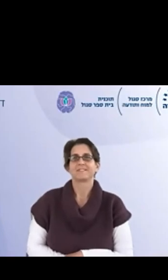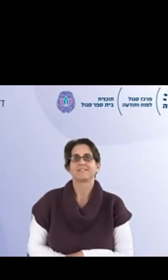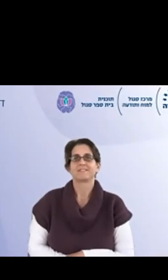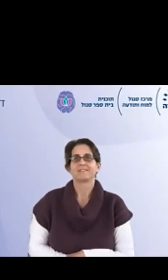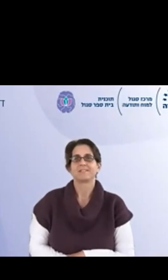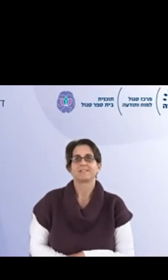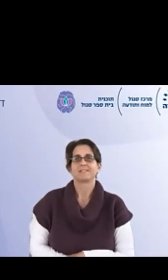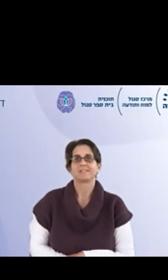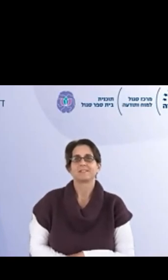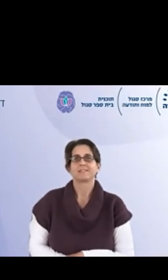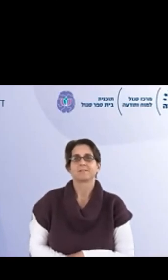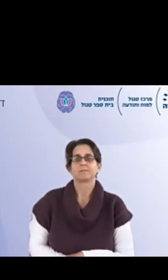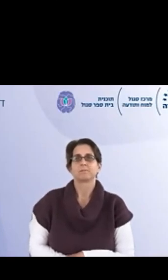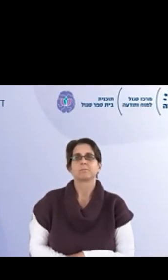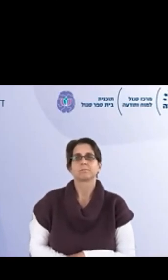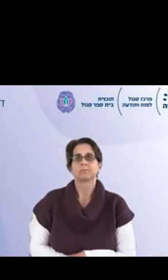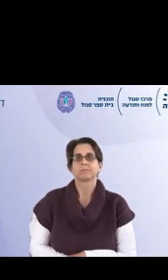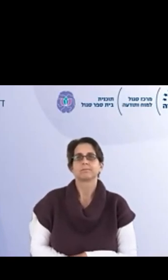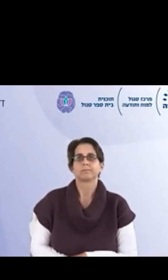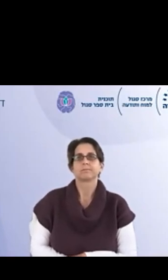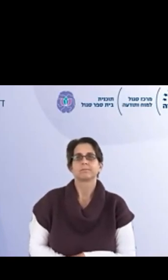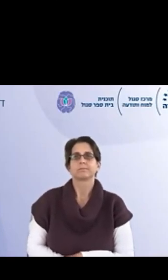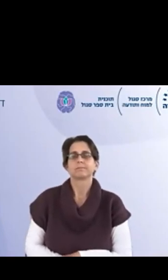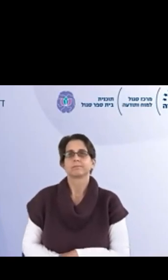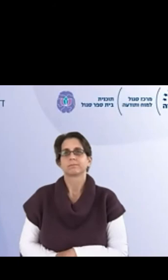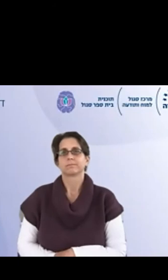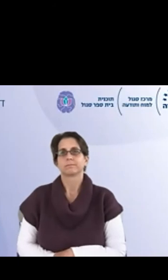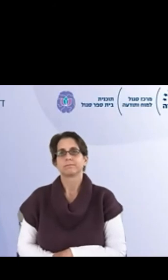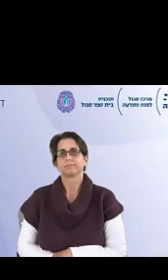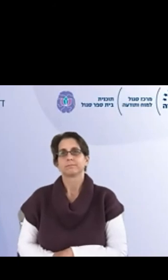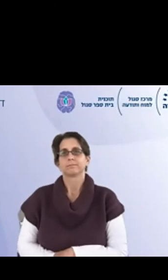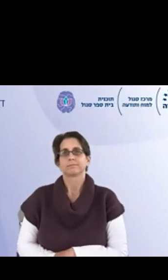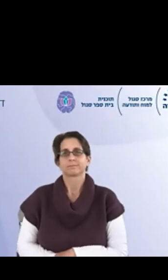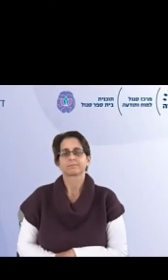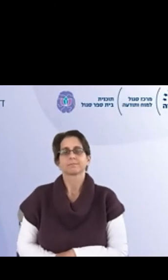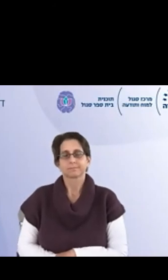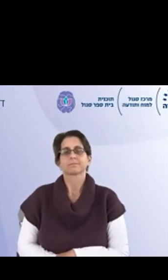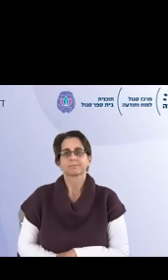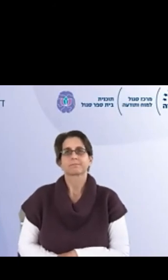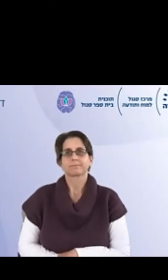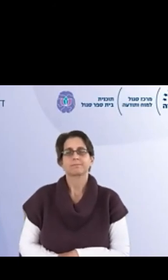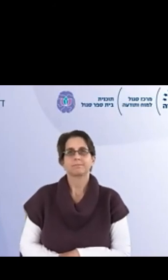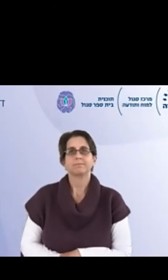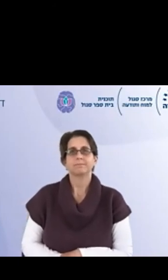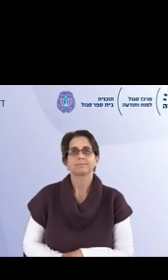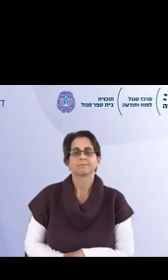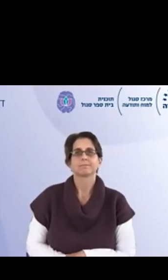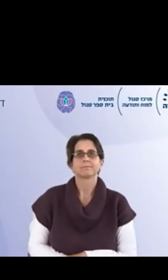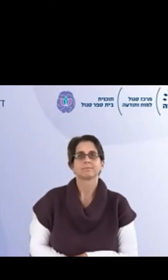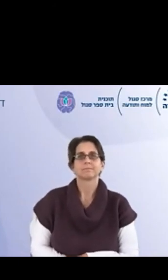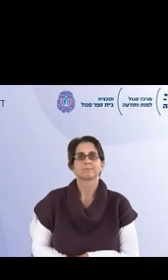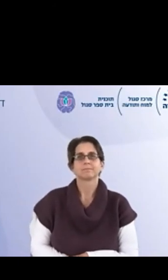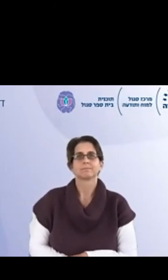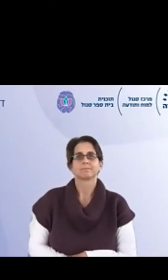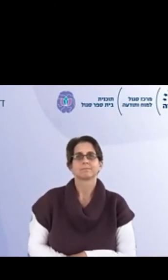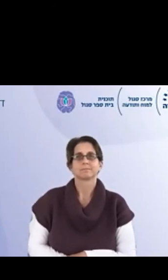ובאמת עלו המון המון דברים, כמו טעויות נפוצות, כן? אז עכשיו בעצם המשימה שלנו